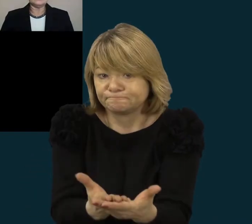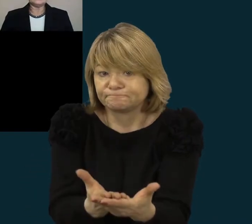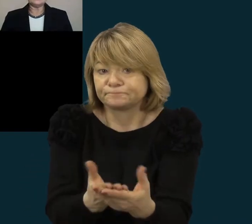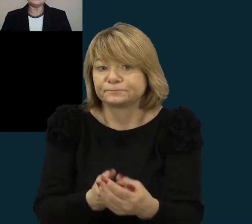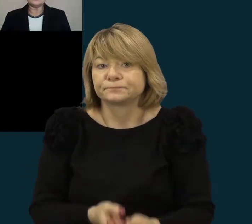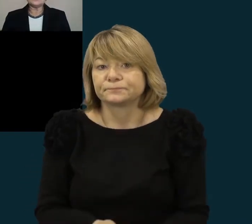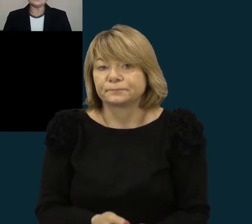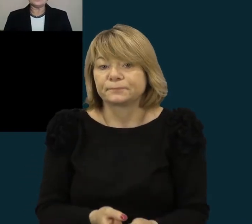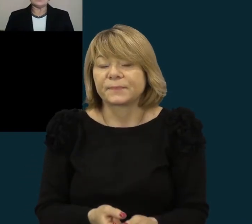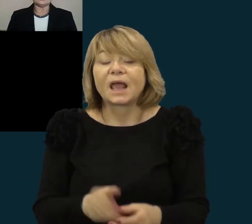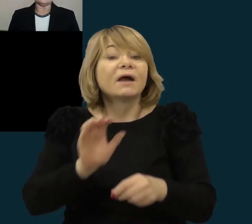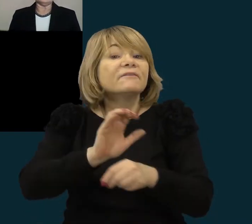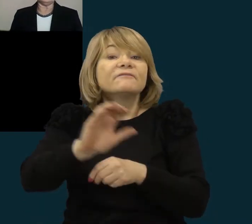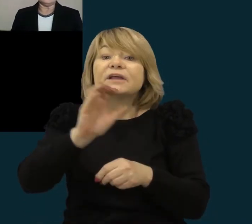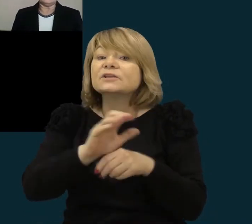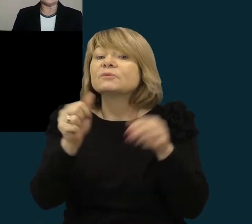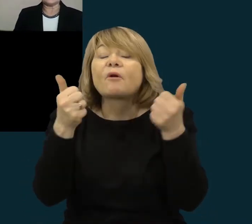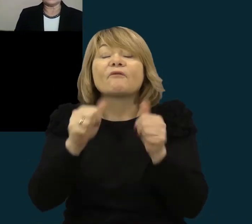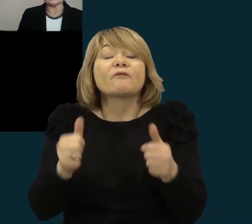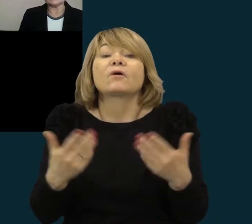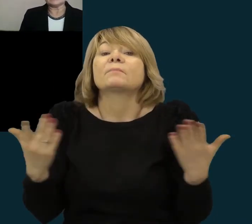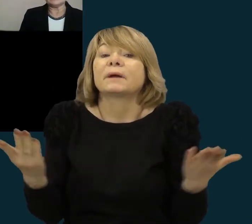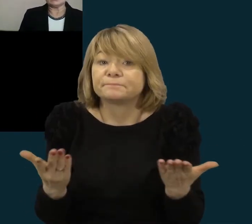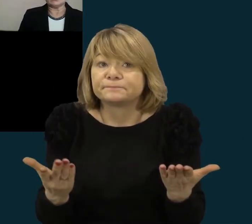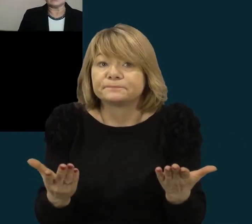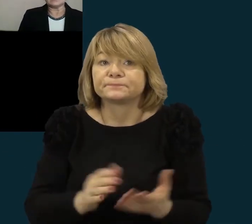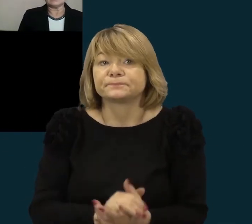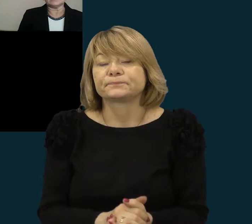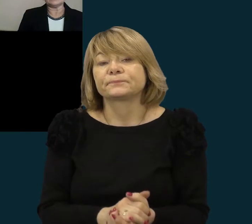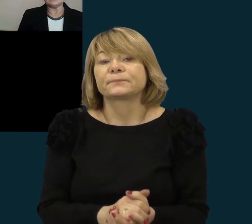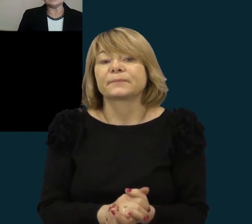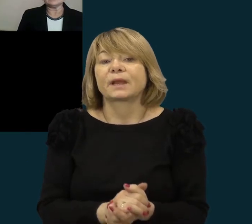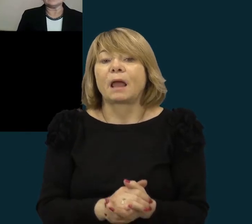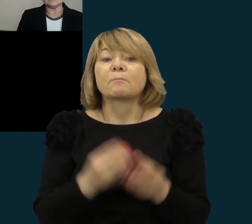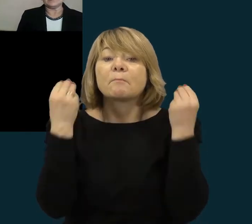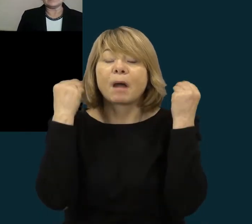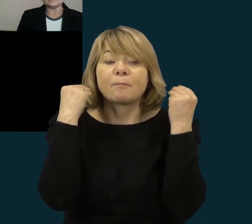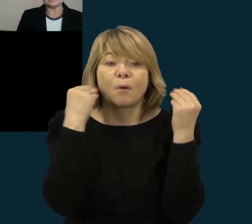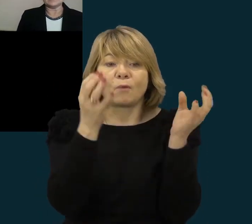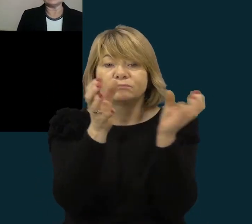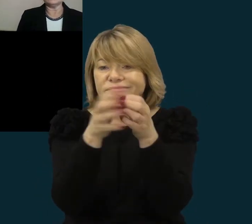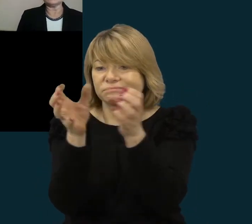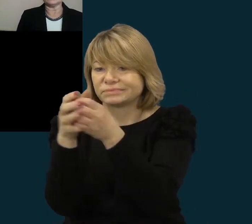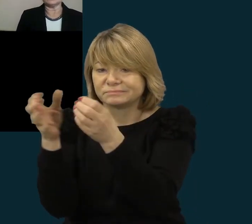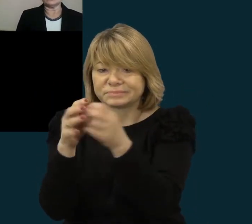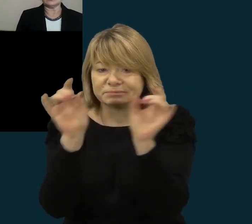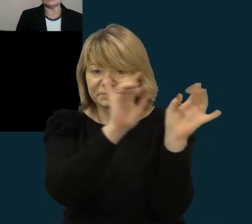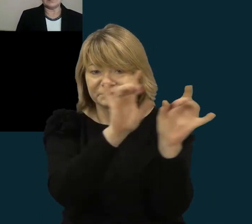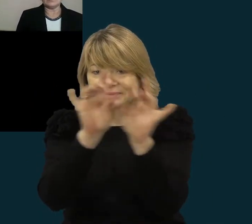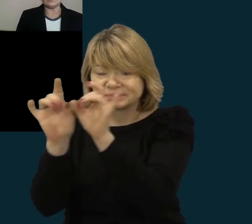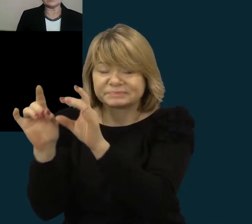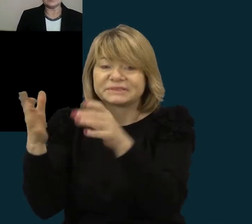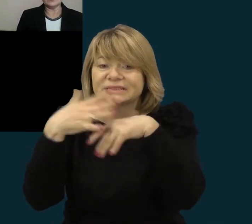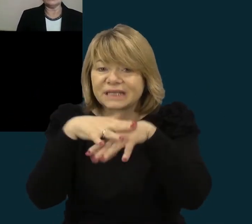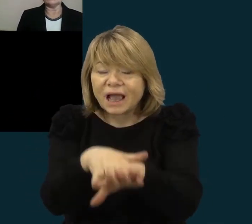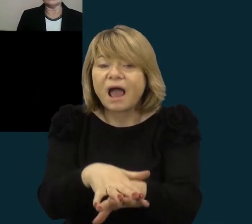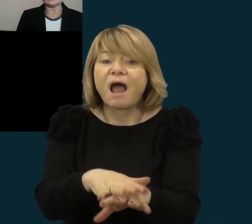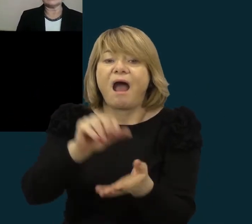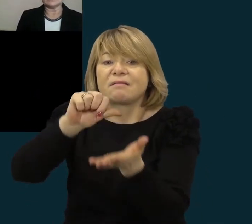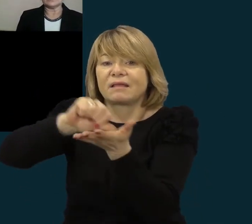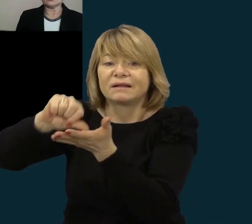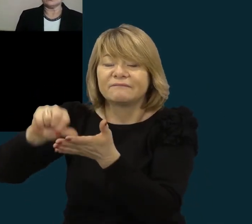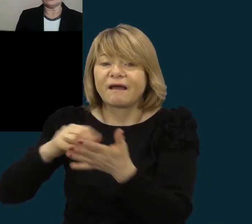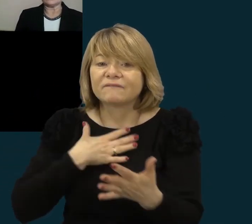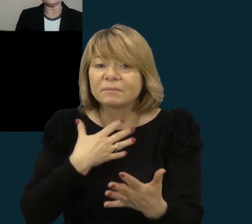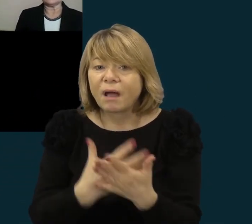Vykdymo principai, kokie buvo tos projektinės veiklos, tai tarp dalykinė integracija, aktyvus mokinių dalyvavimas, ugdomas